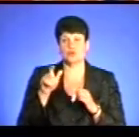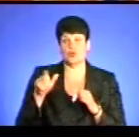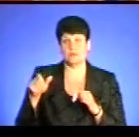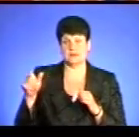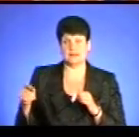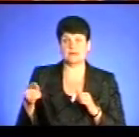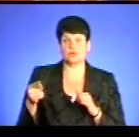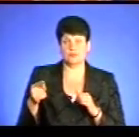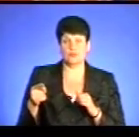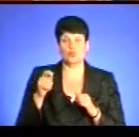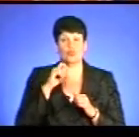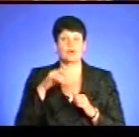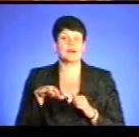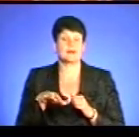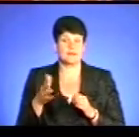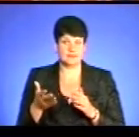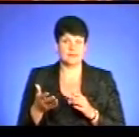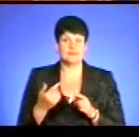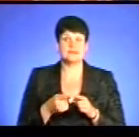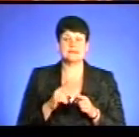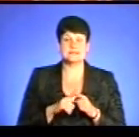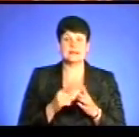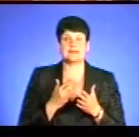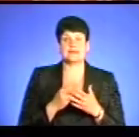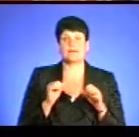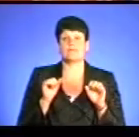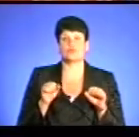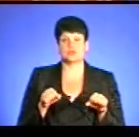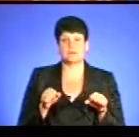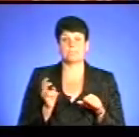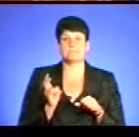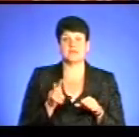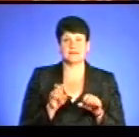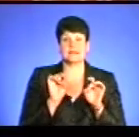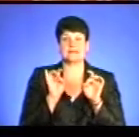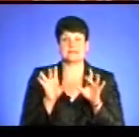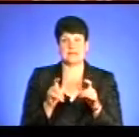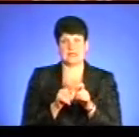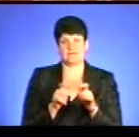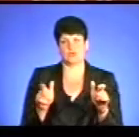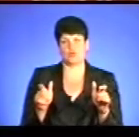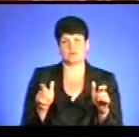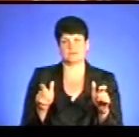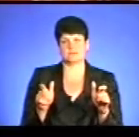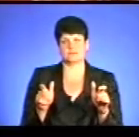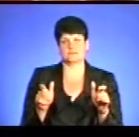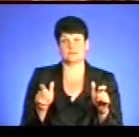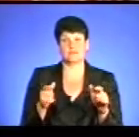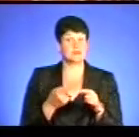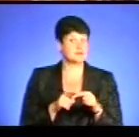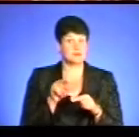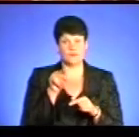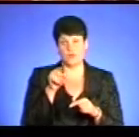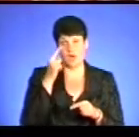Тернополя, України, це є можливість прийти і здати свій квиток. Це твоя